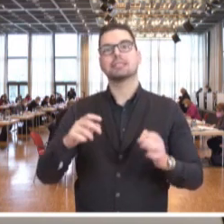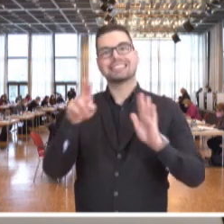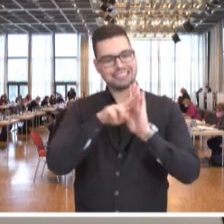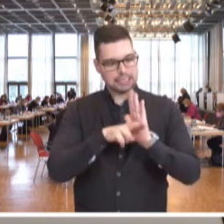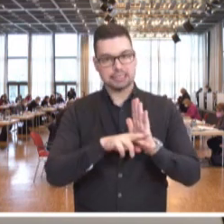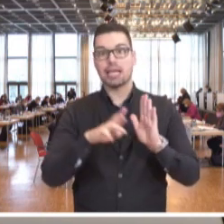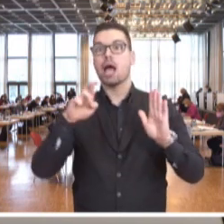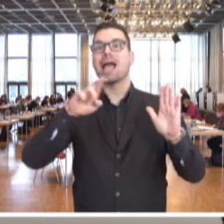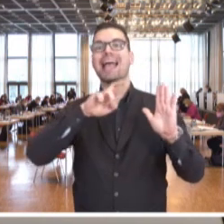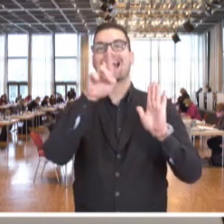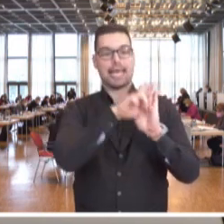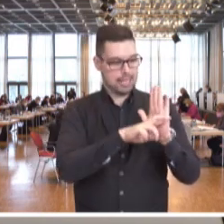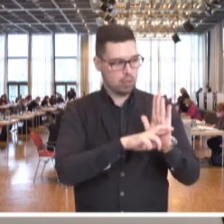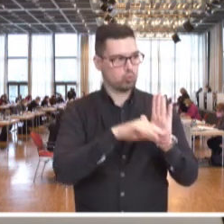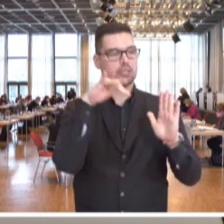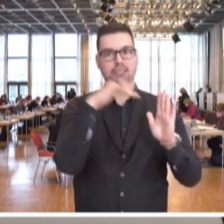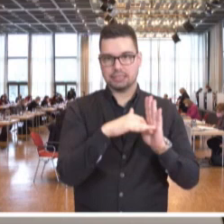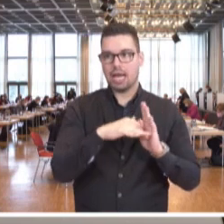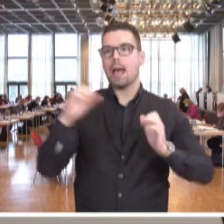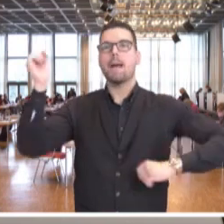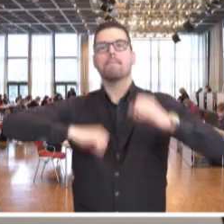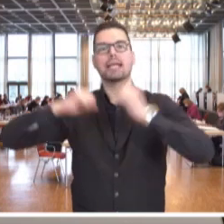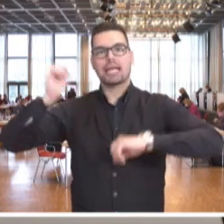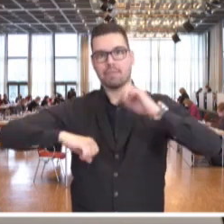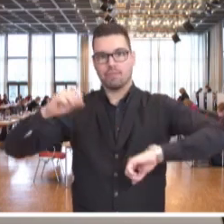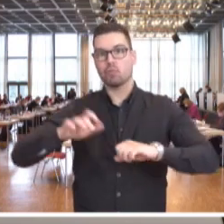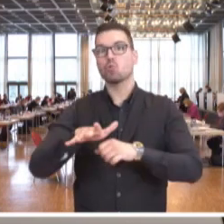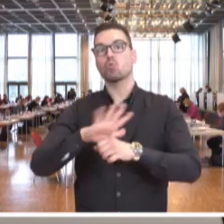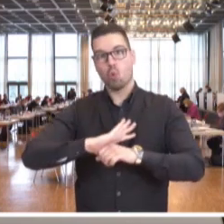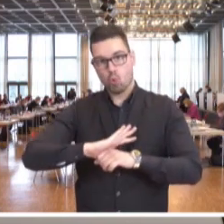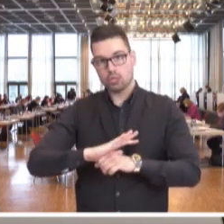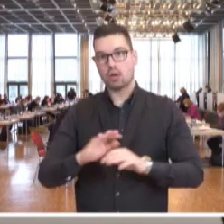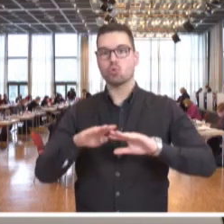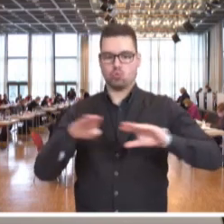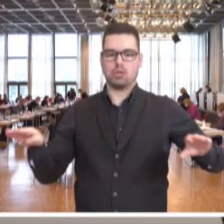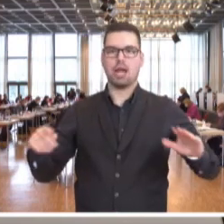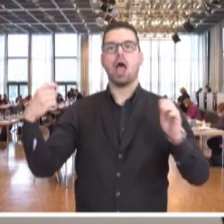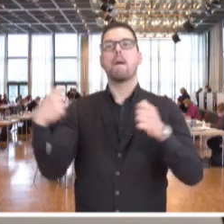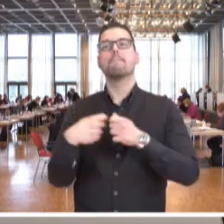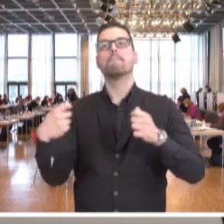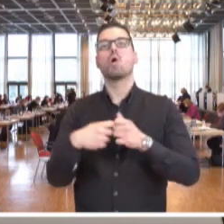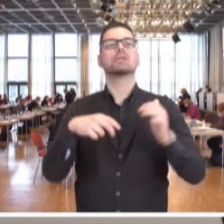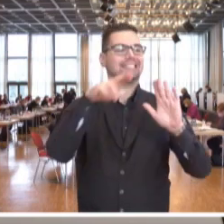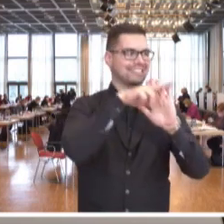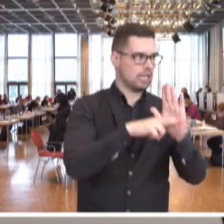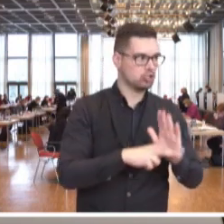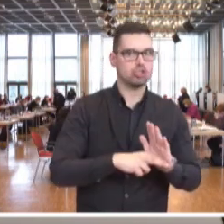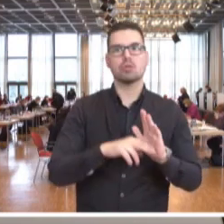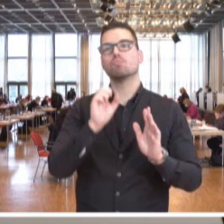Regelungen über Maßnahmen zur Bekämpfung von Covid-19 auf der Grundlage der bundesrechtlich eröffneten